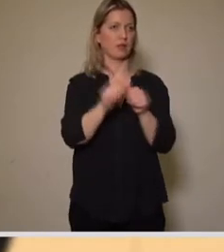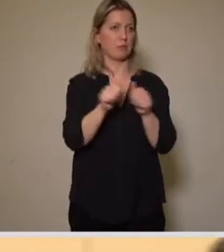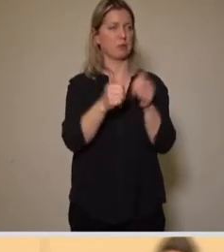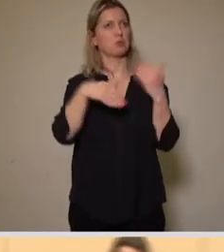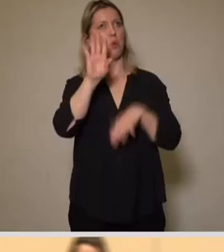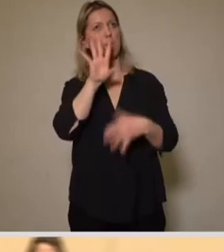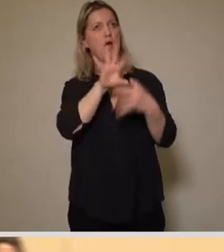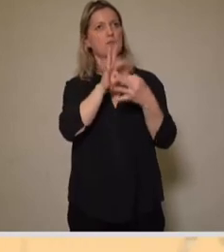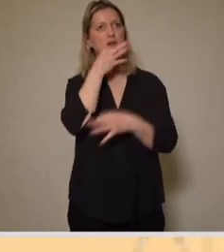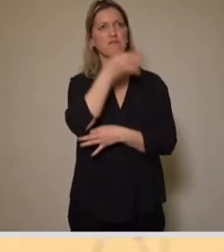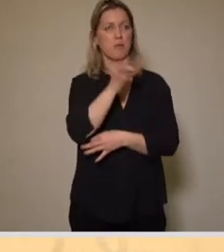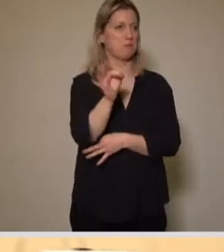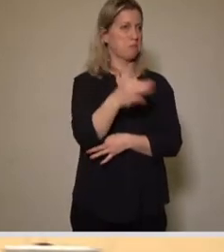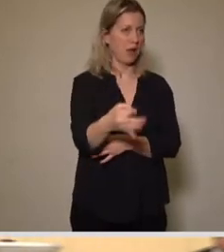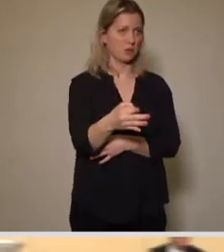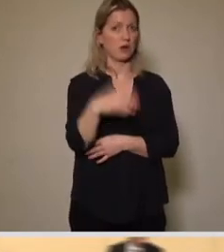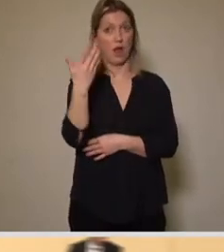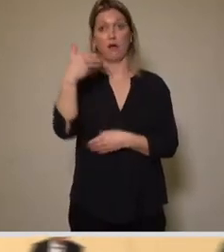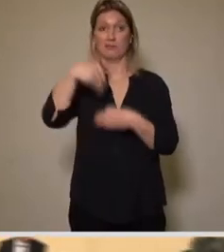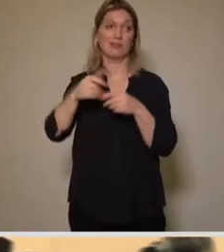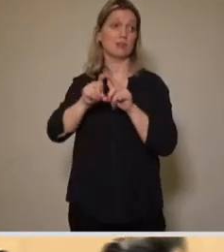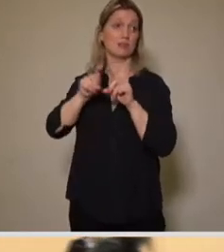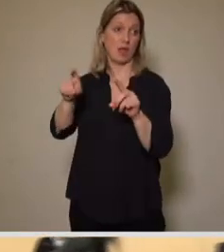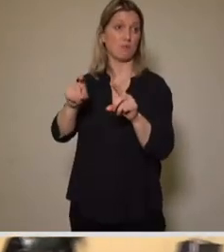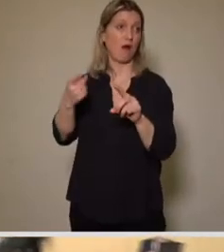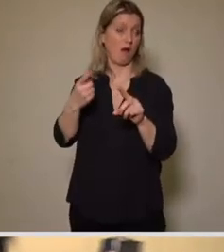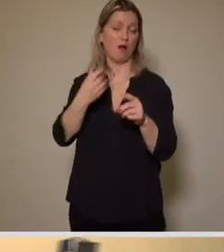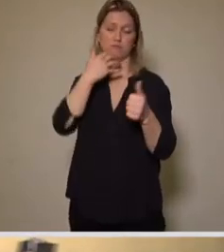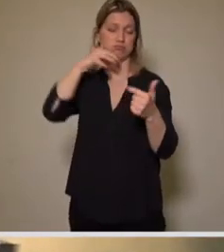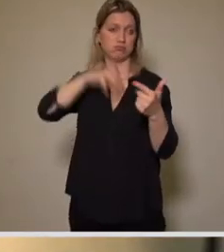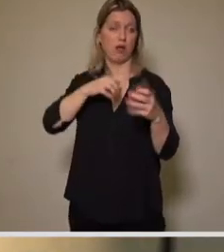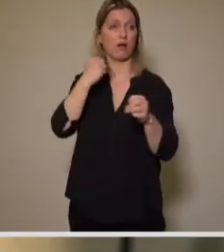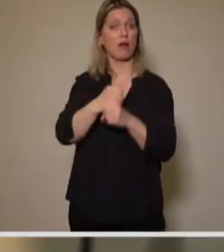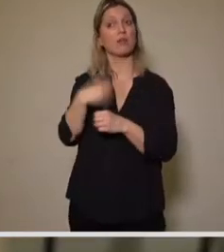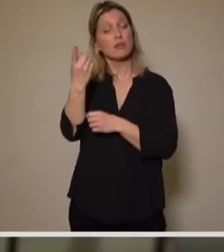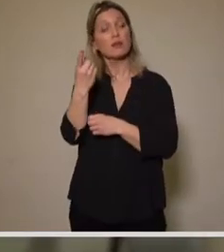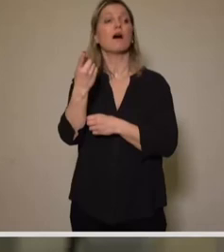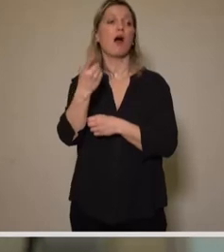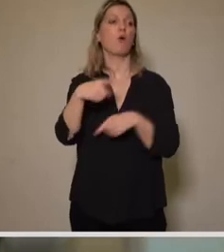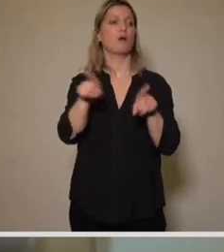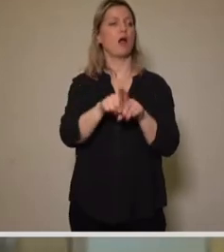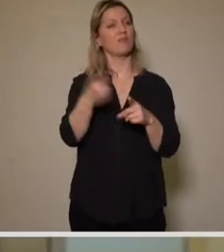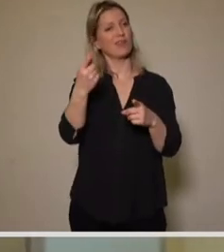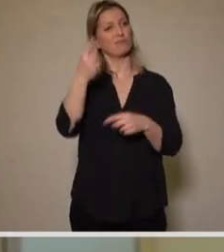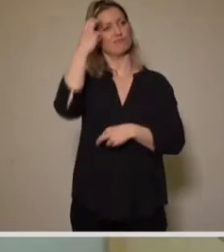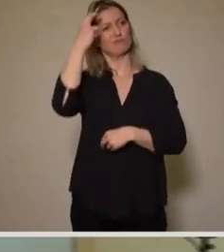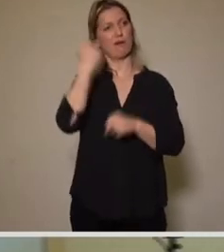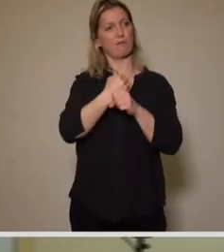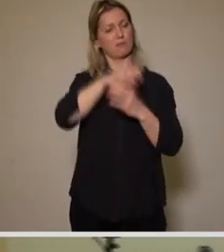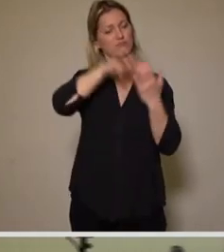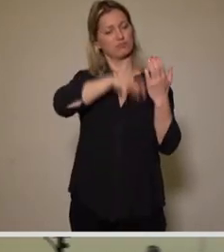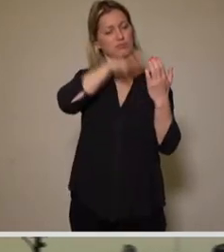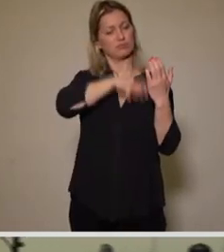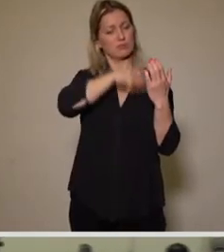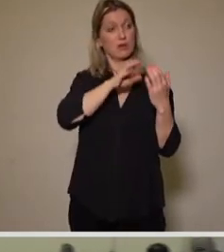nachfragen. Sie ist für sich erschöpfend. Natürlich, ein Kolloquium wäre schön. Und wir wünschen uns natürlich am heutigen Abend auch gute Beschlüsse und